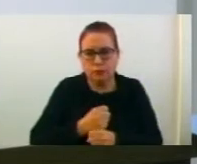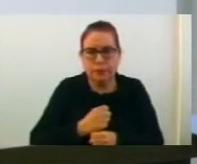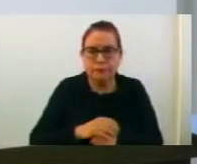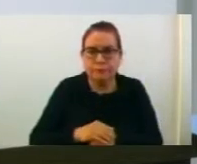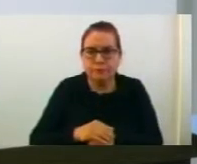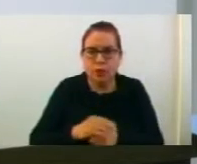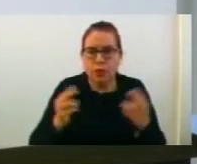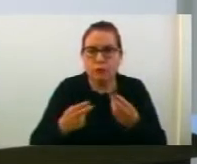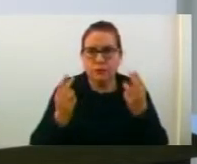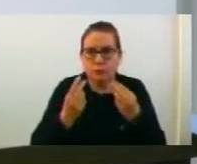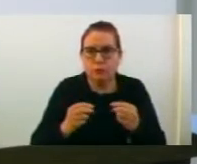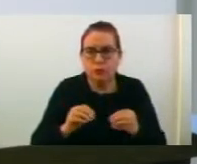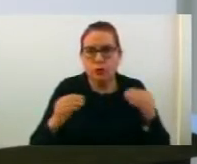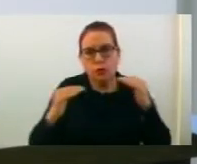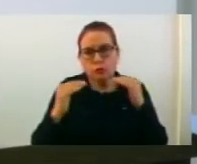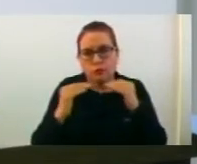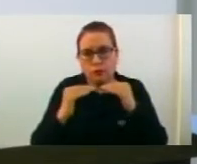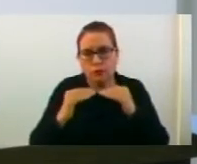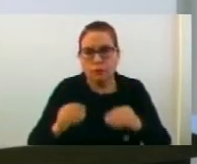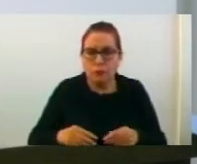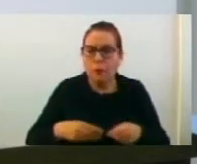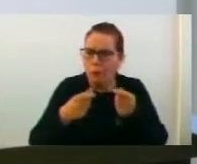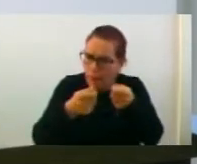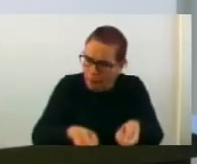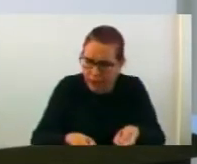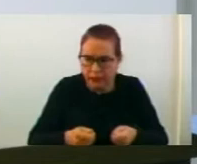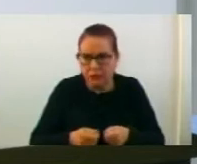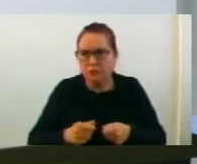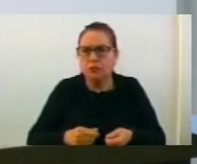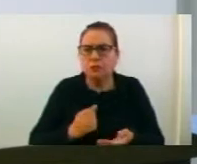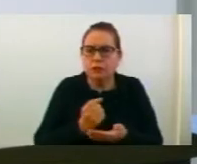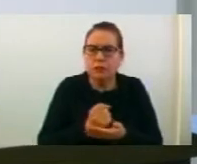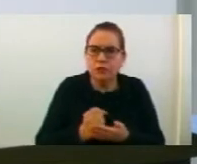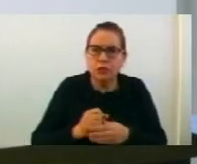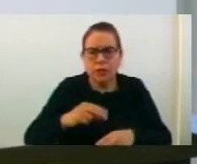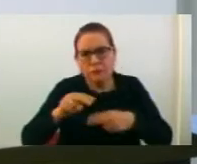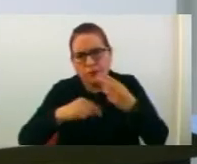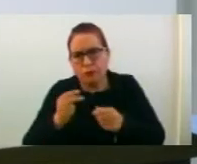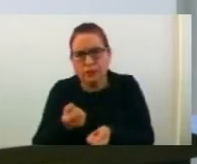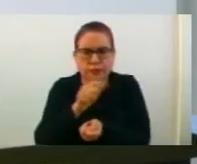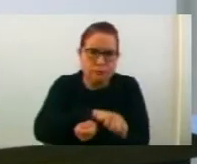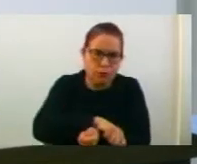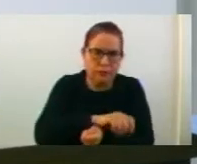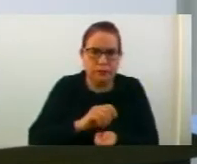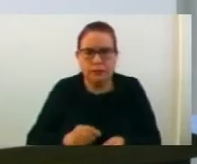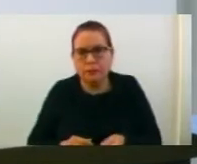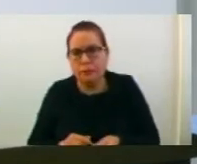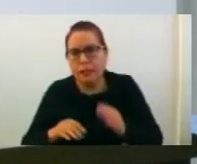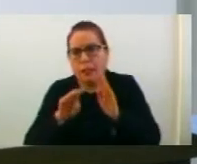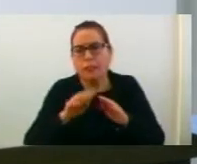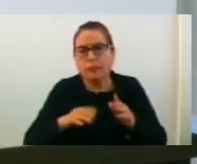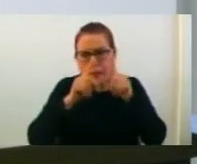Комисијата констатира дека согласно доставените барења и иницијативи за измени и дополнуване на урбанизътчките планови,